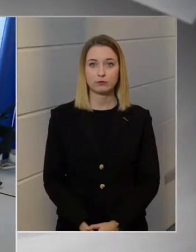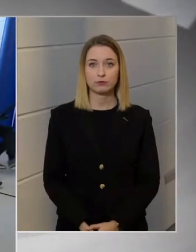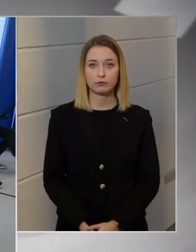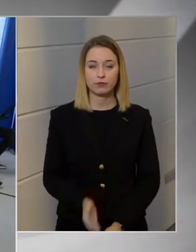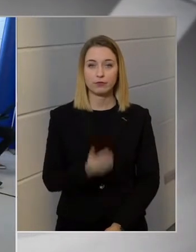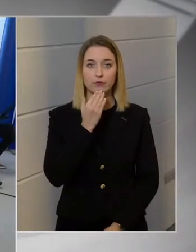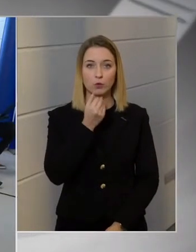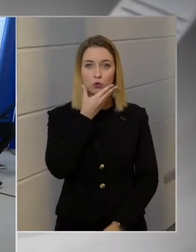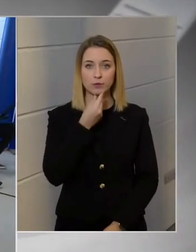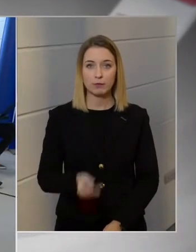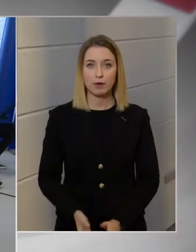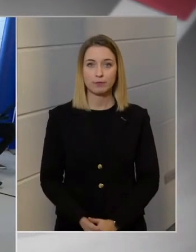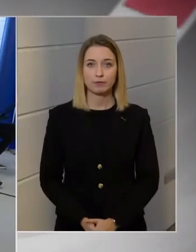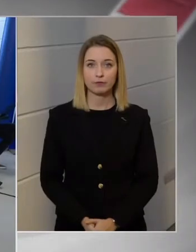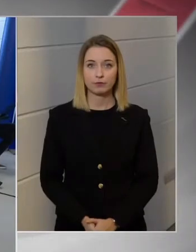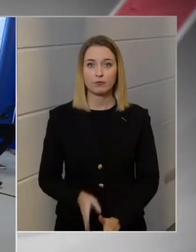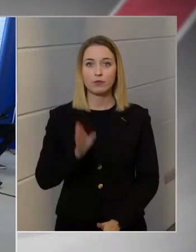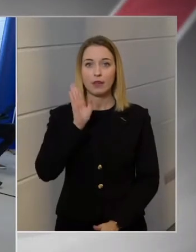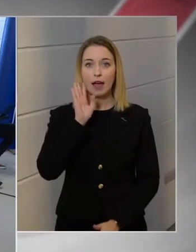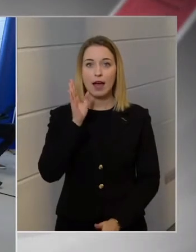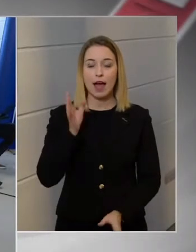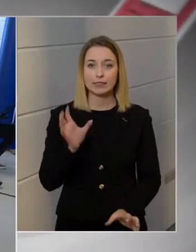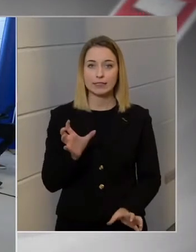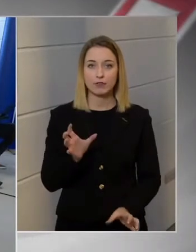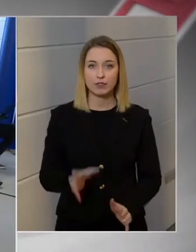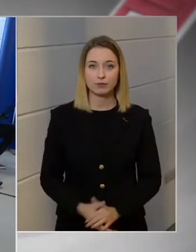Köszönöm szépen. ATV.